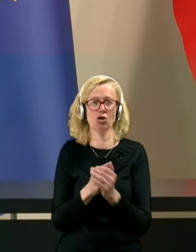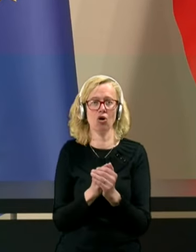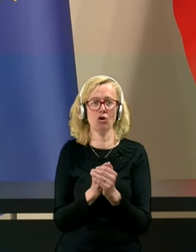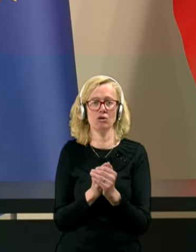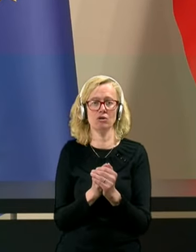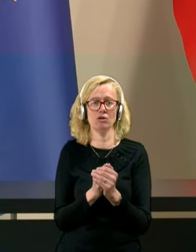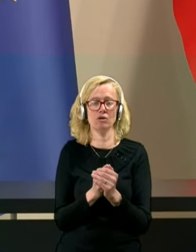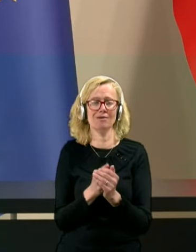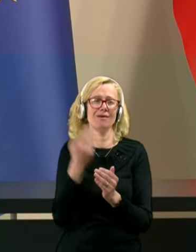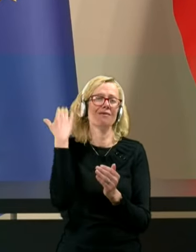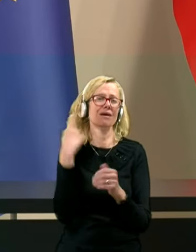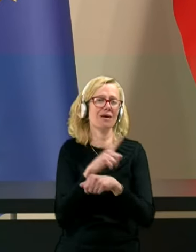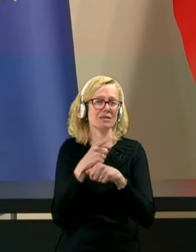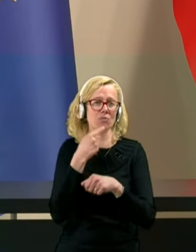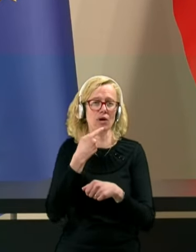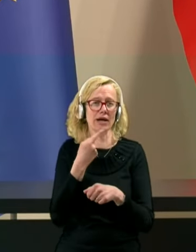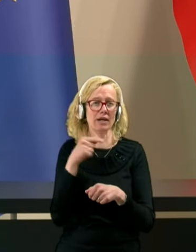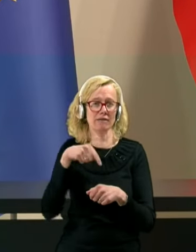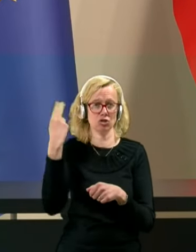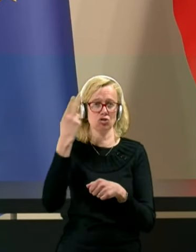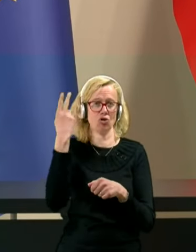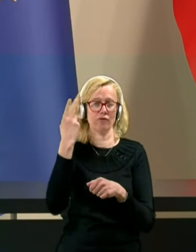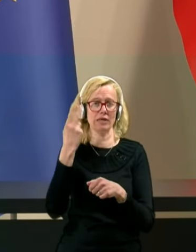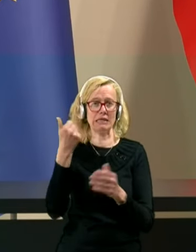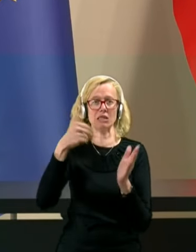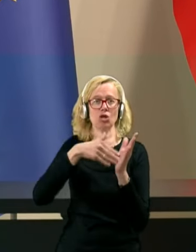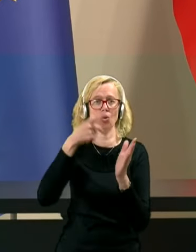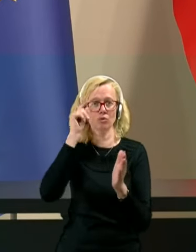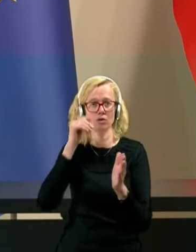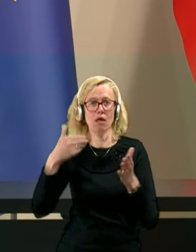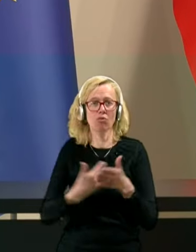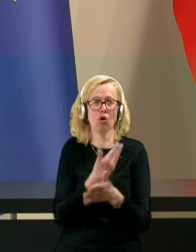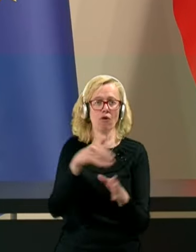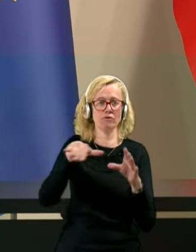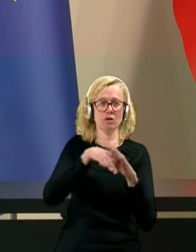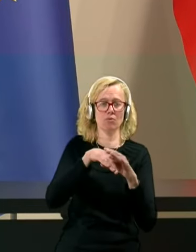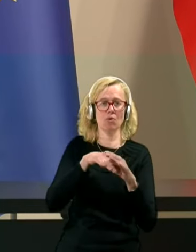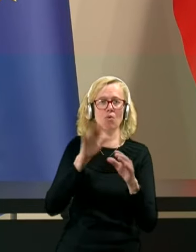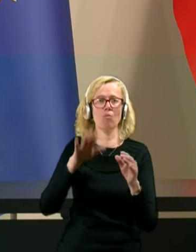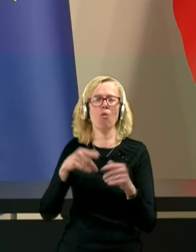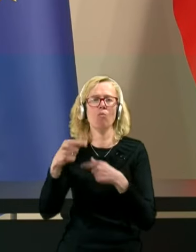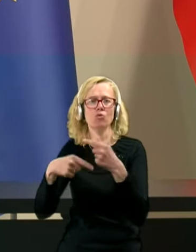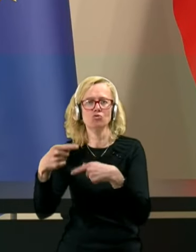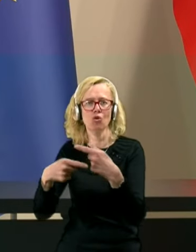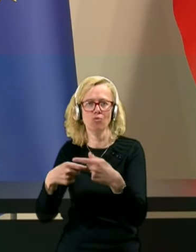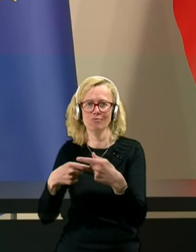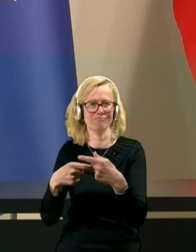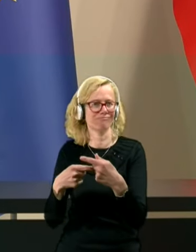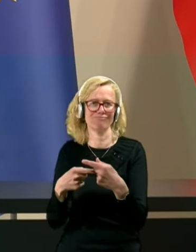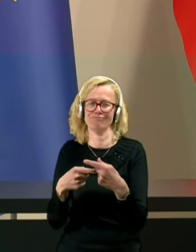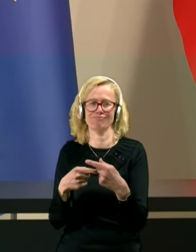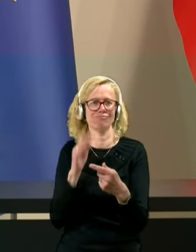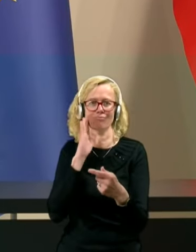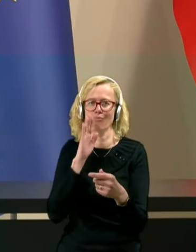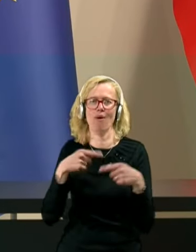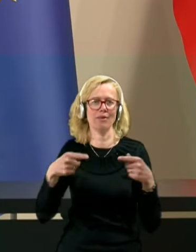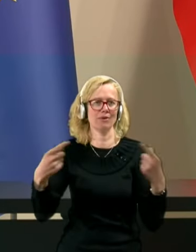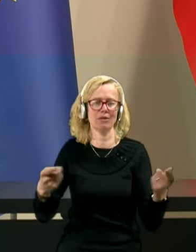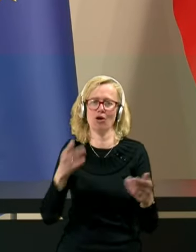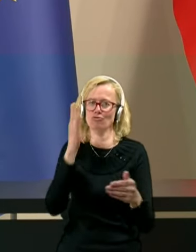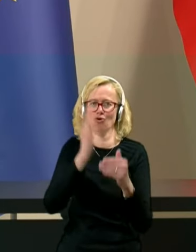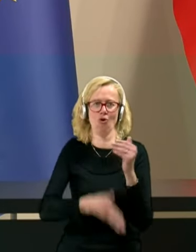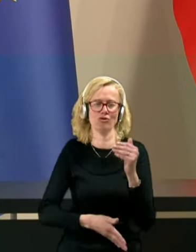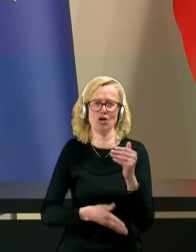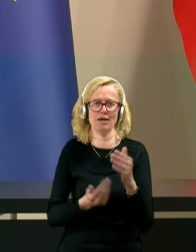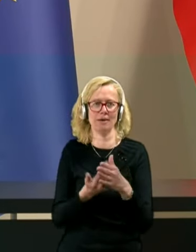pač v Sloveniji tisoč ljudi na novo zaposliti po postopkih, ki veljajo, bo epidemija končana, tudi če smo pesimisti.